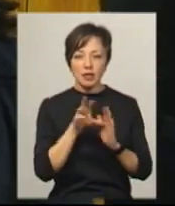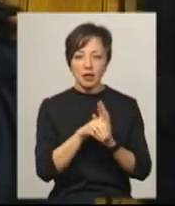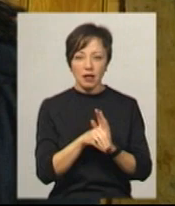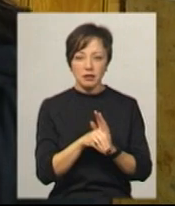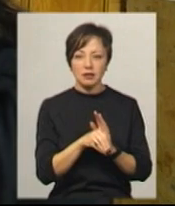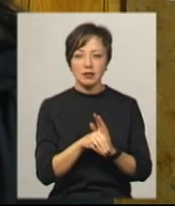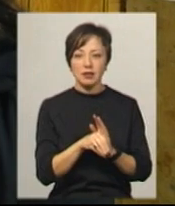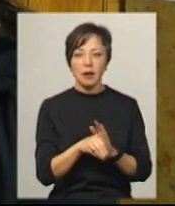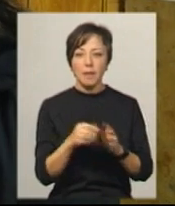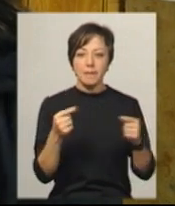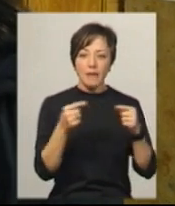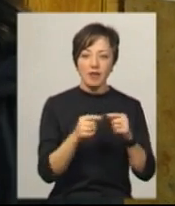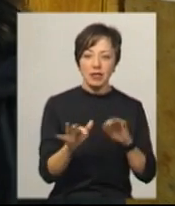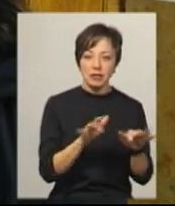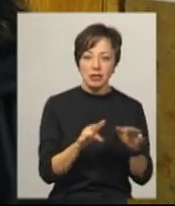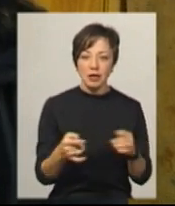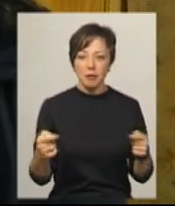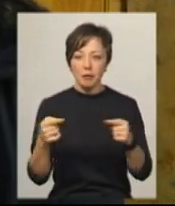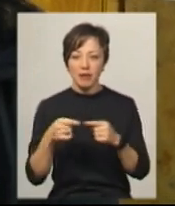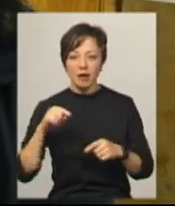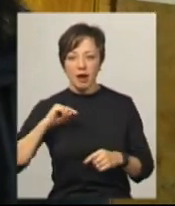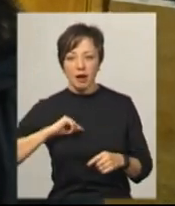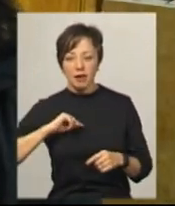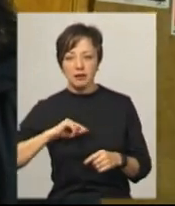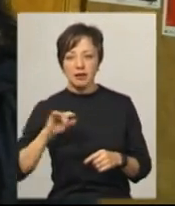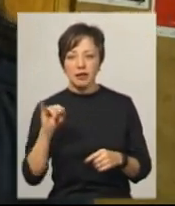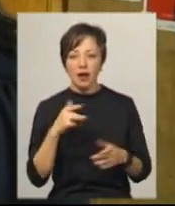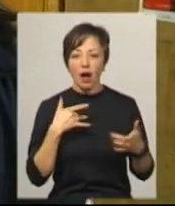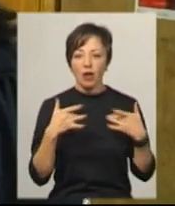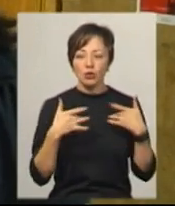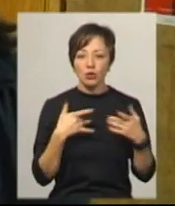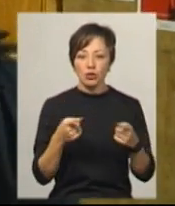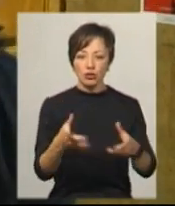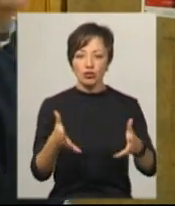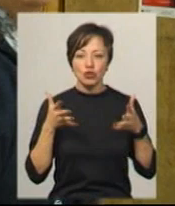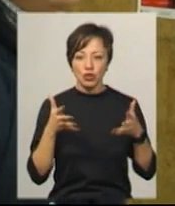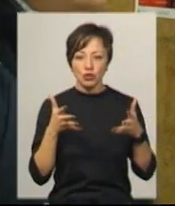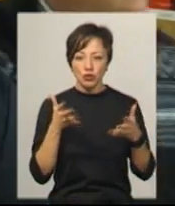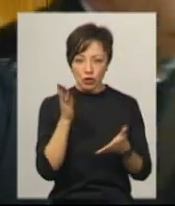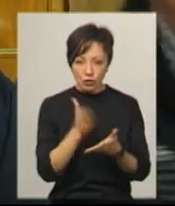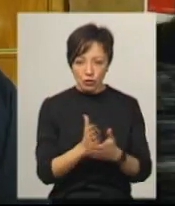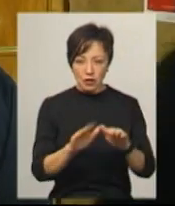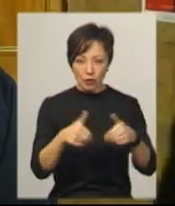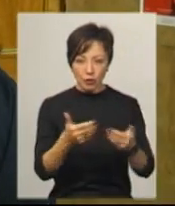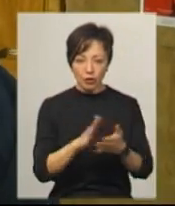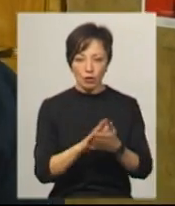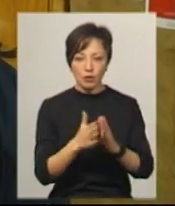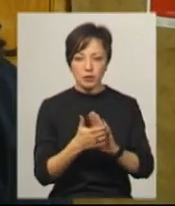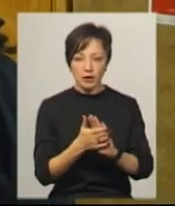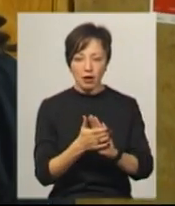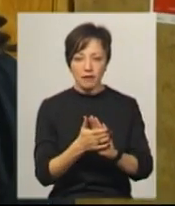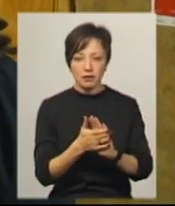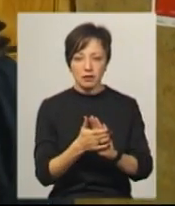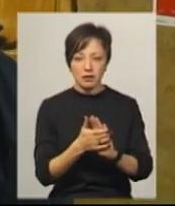драматургом, певна дія, певні характери. І актори дуже чітко існують в запропонованих обставинах,